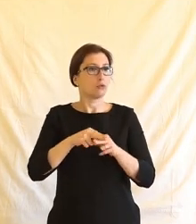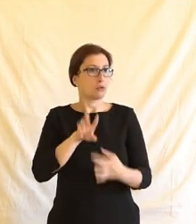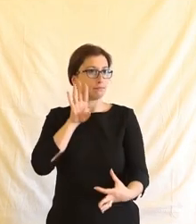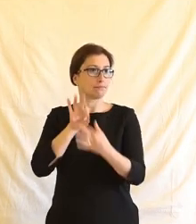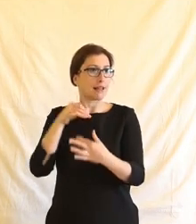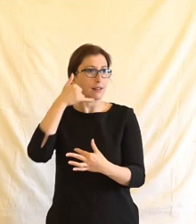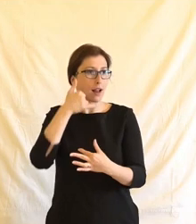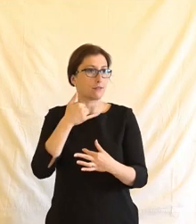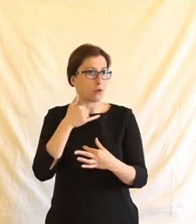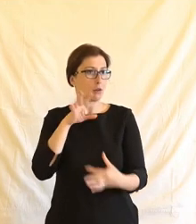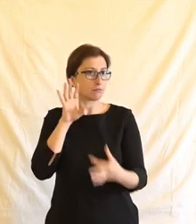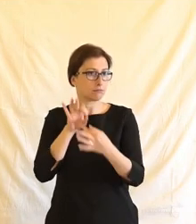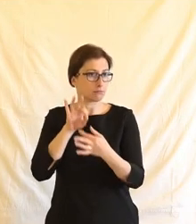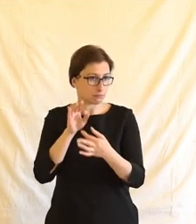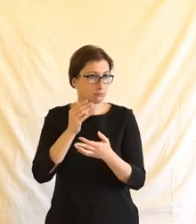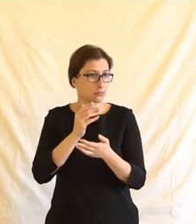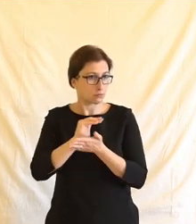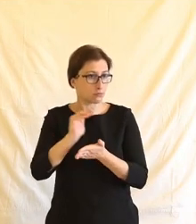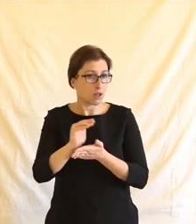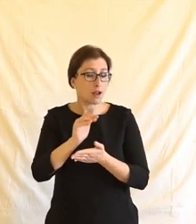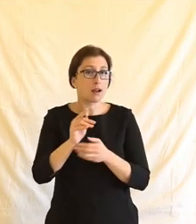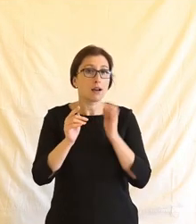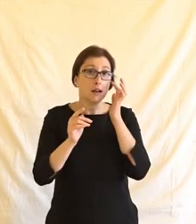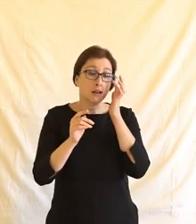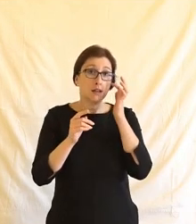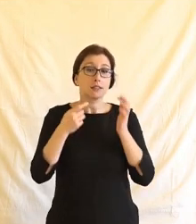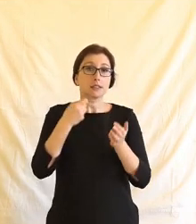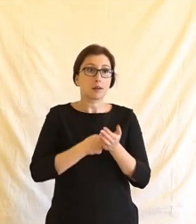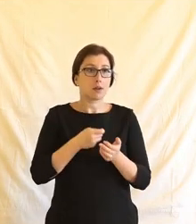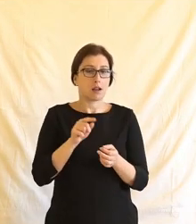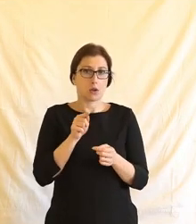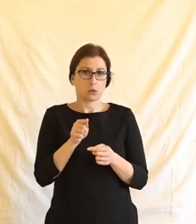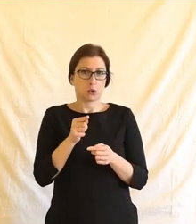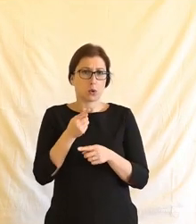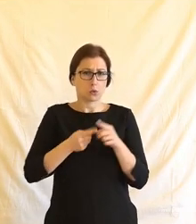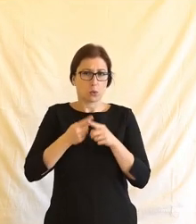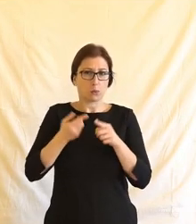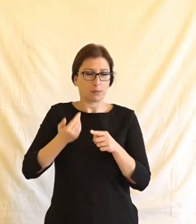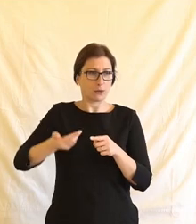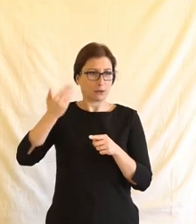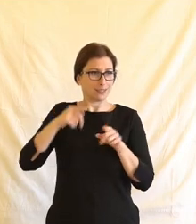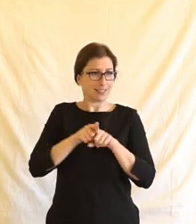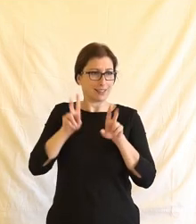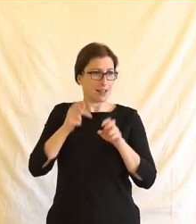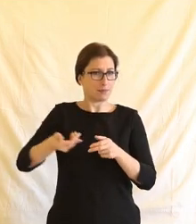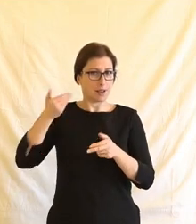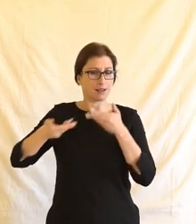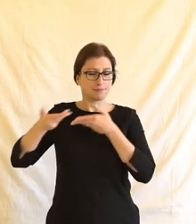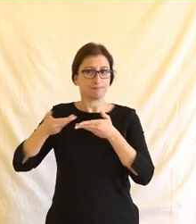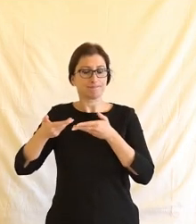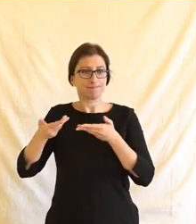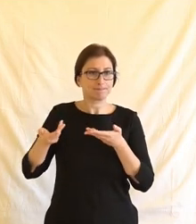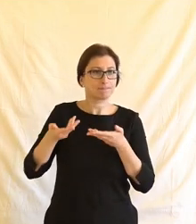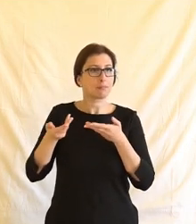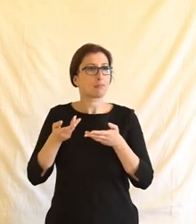v principu je tahleta výměna vyloučená. A zrovna nedávno jsme tohleto téma diskutovali a myslím si, že